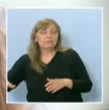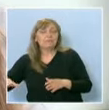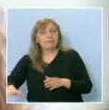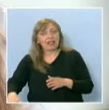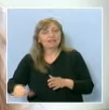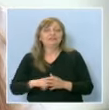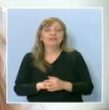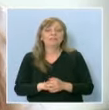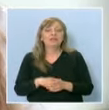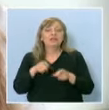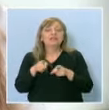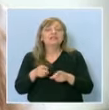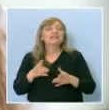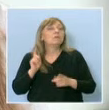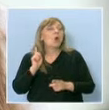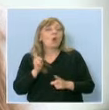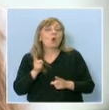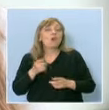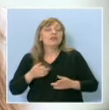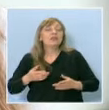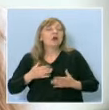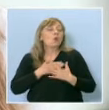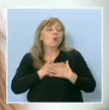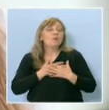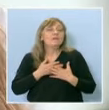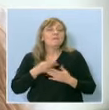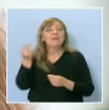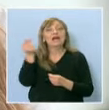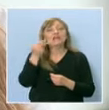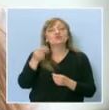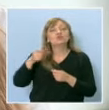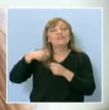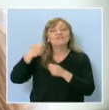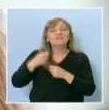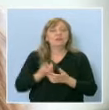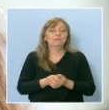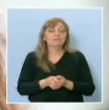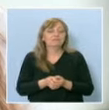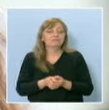А теб, който е любимия анимационен филм? Ами, повечето от